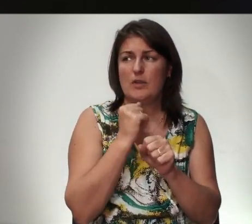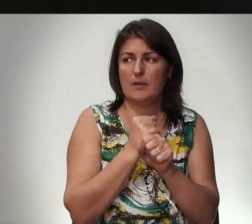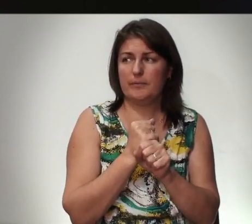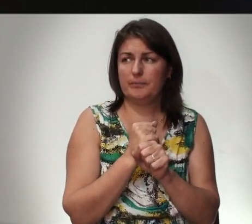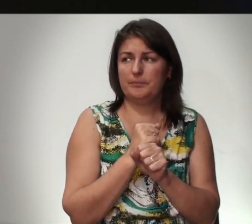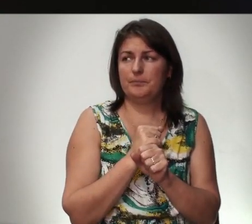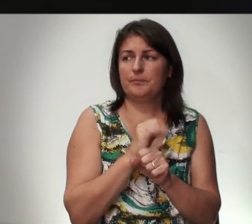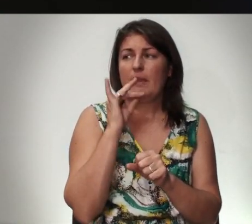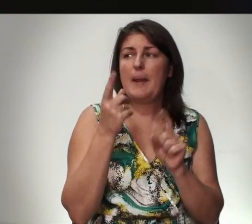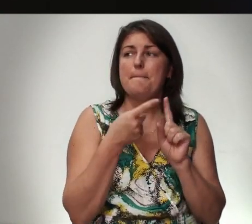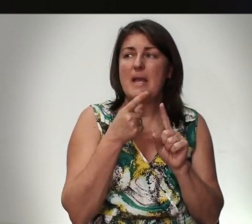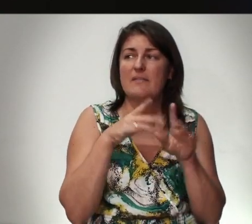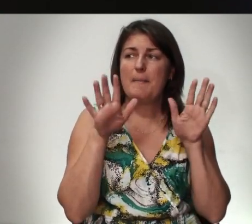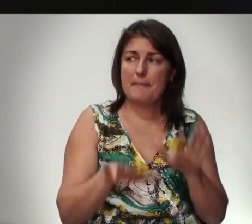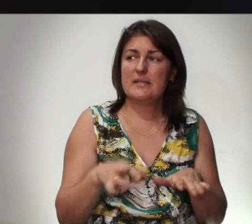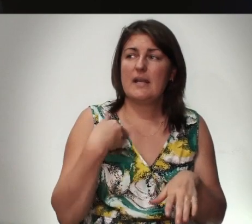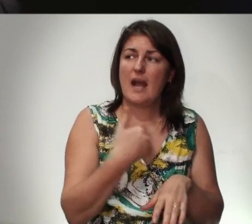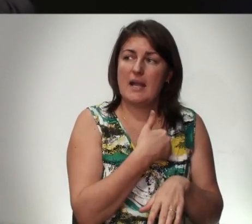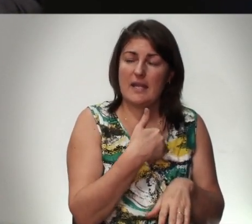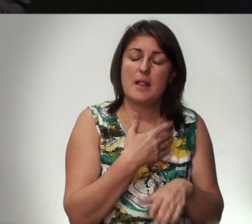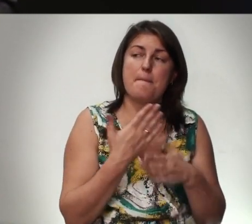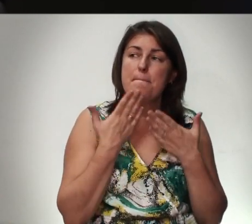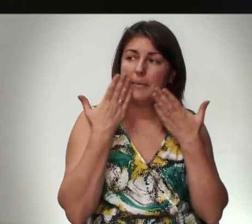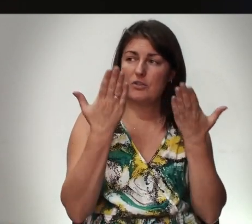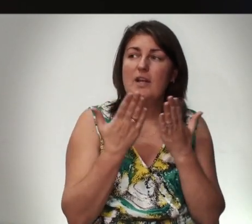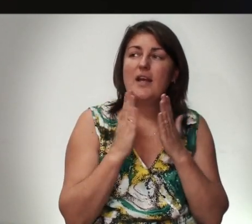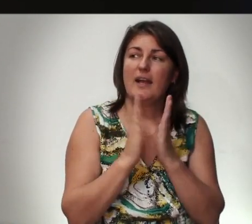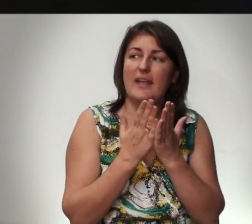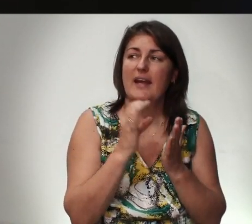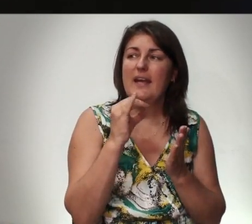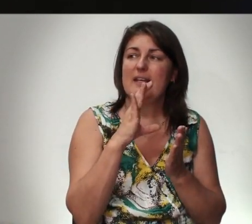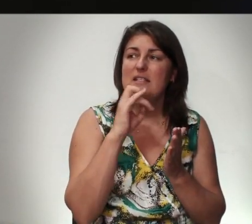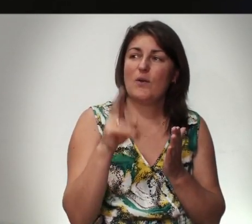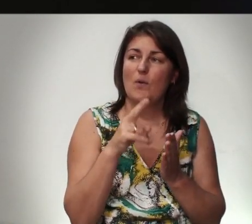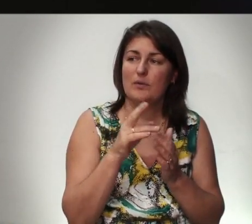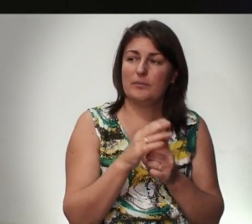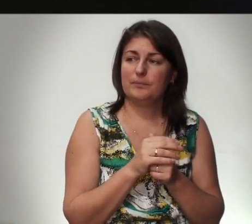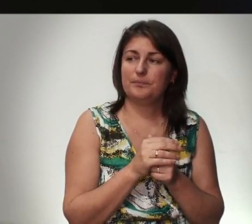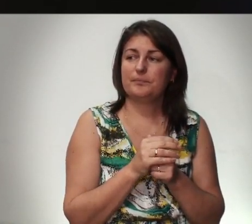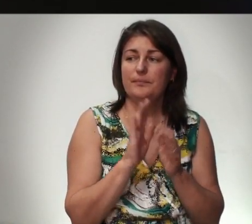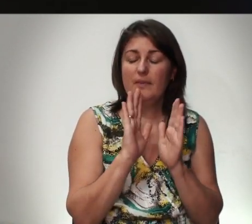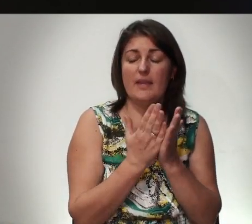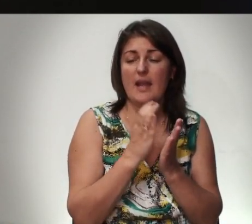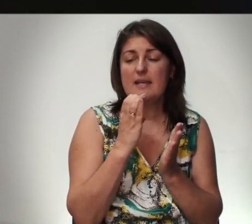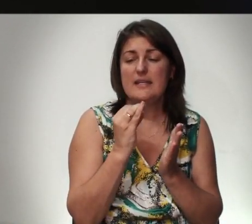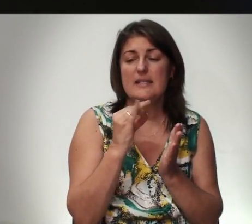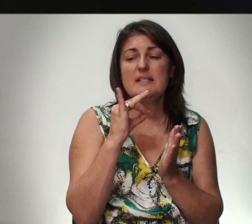И первое место Я хотел прочитать Книга Исход Книга Исход